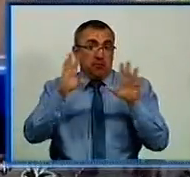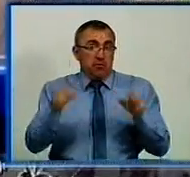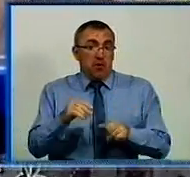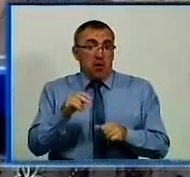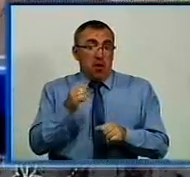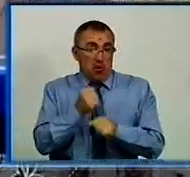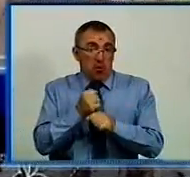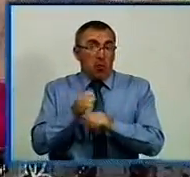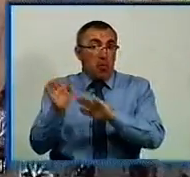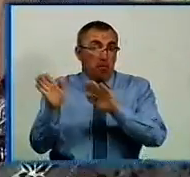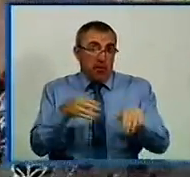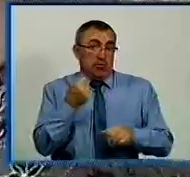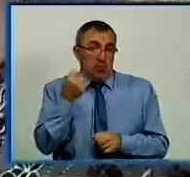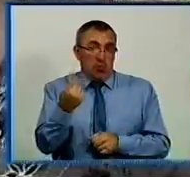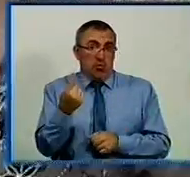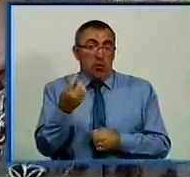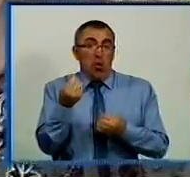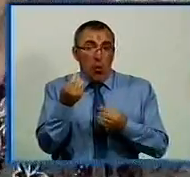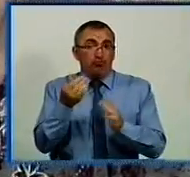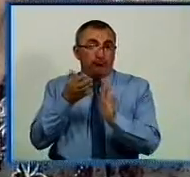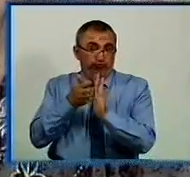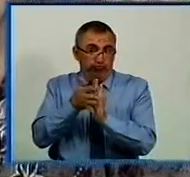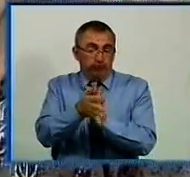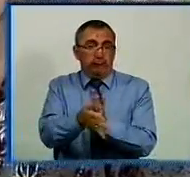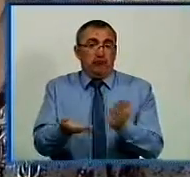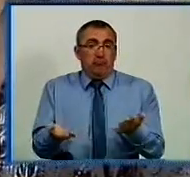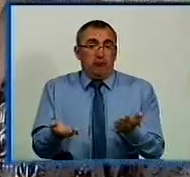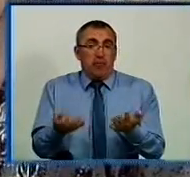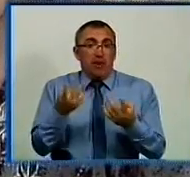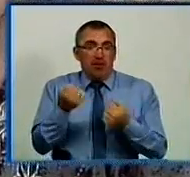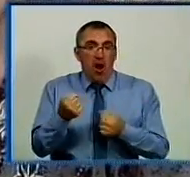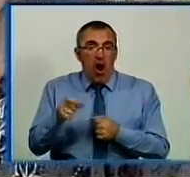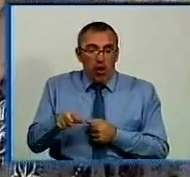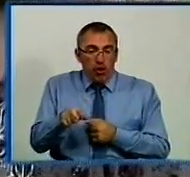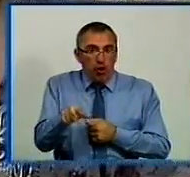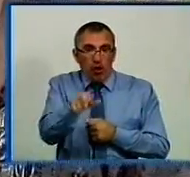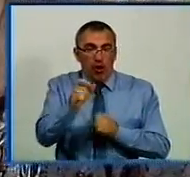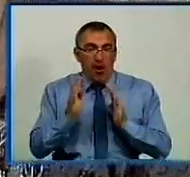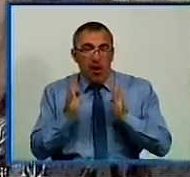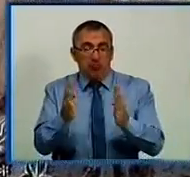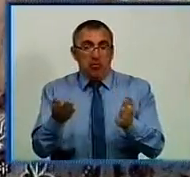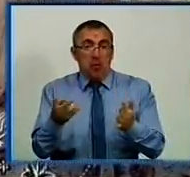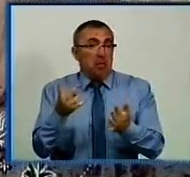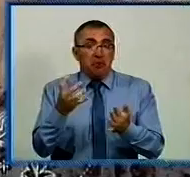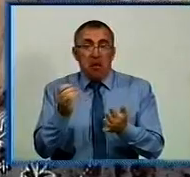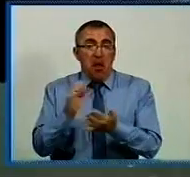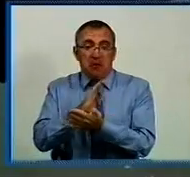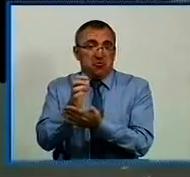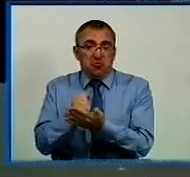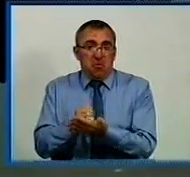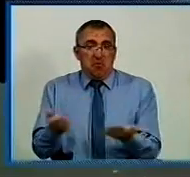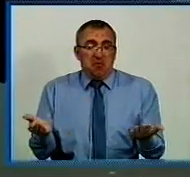робиться після 11. Гроші йдуть на набережну. Ну, вони ж не зберігаються.